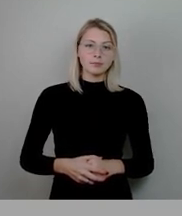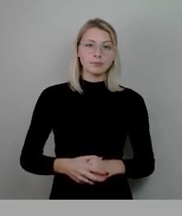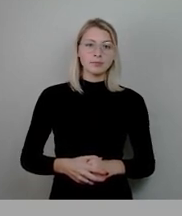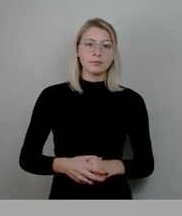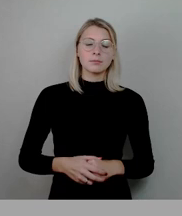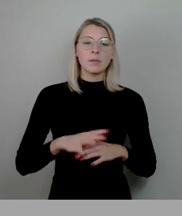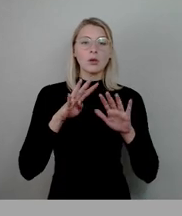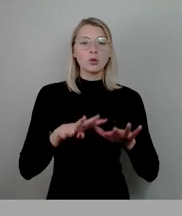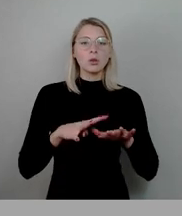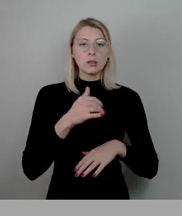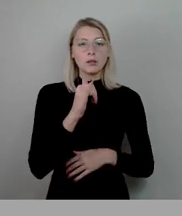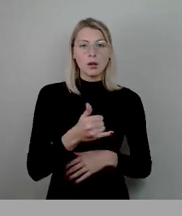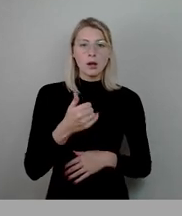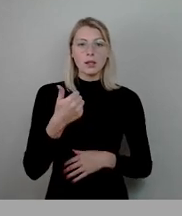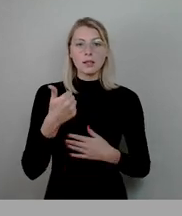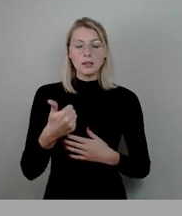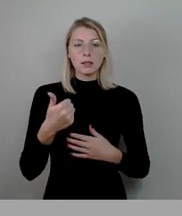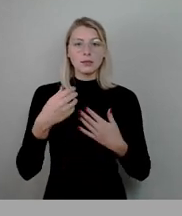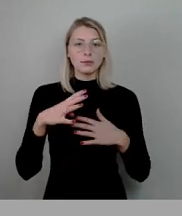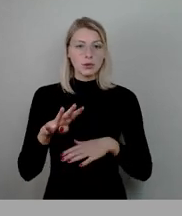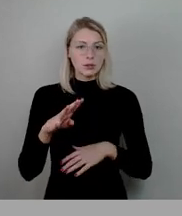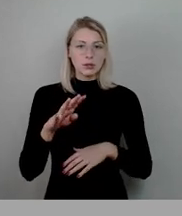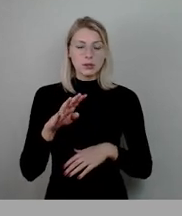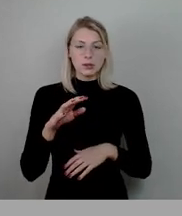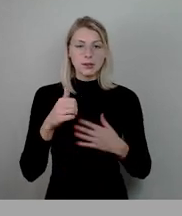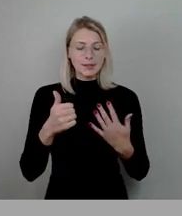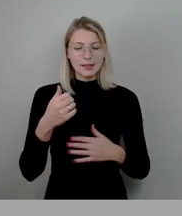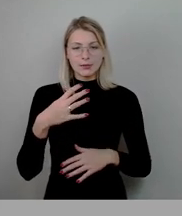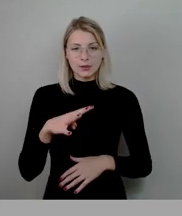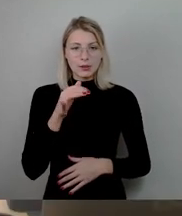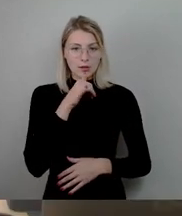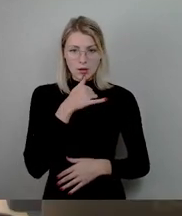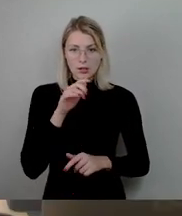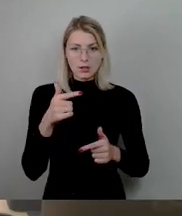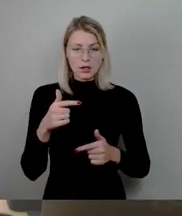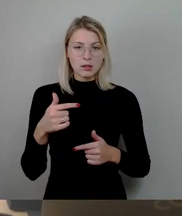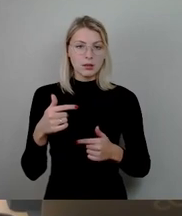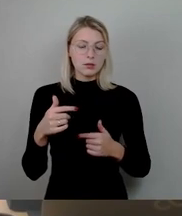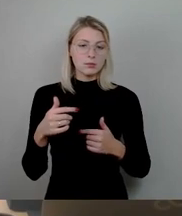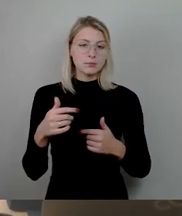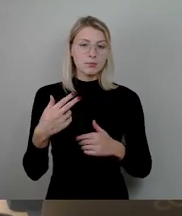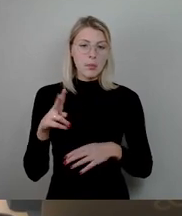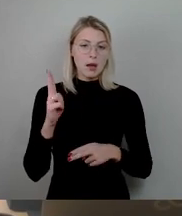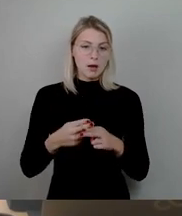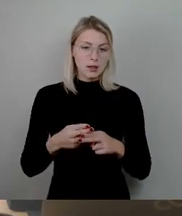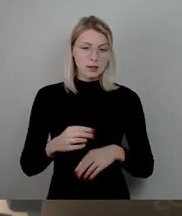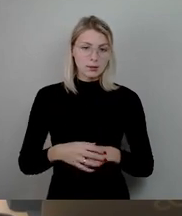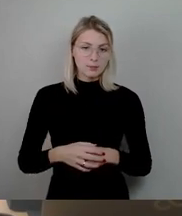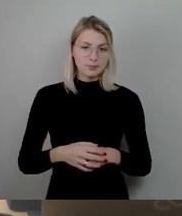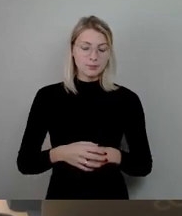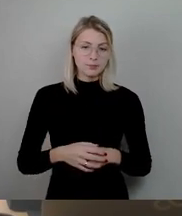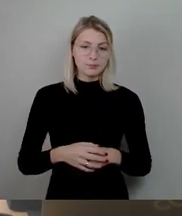19 Ja, 46 Nein, 0 Enthaltungen, keine Mehrheit gefunden. Ich rufe den Punkt